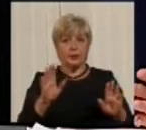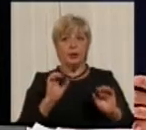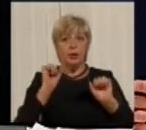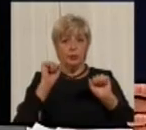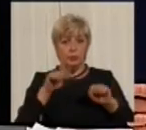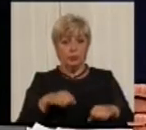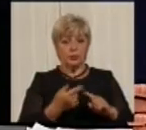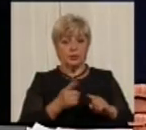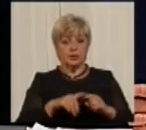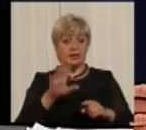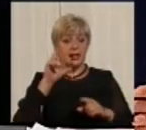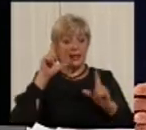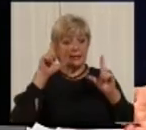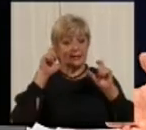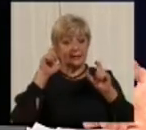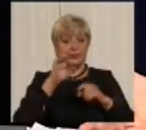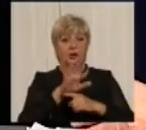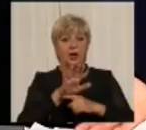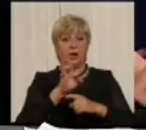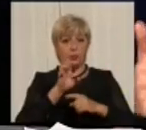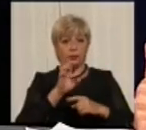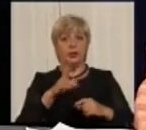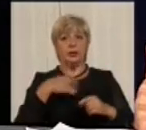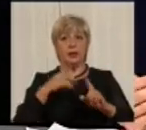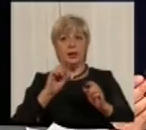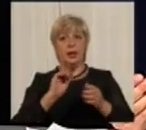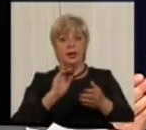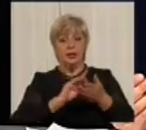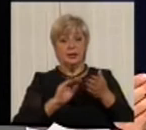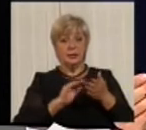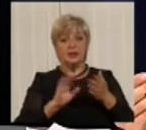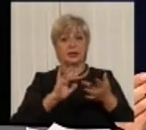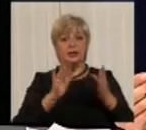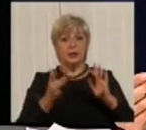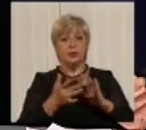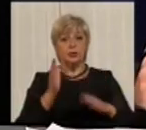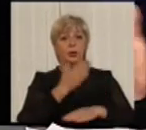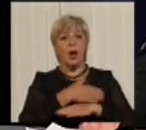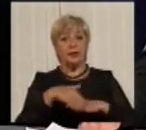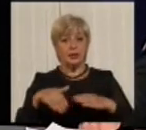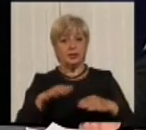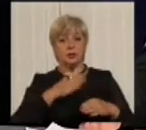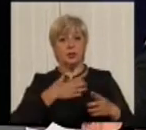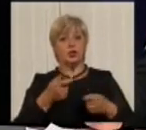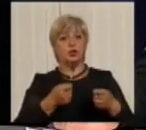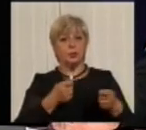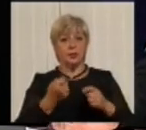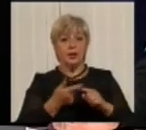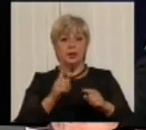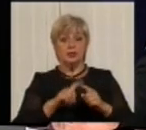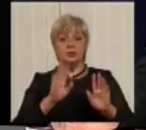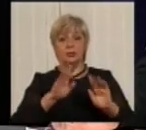вони можуть це сфотографувати і передати, написати на електронну адресу нашого управління. Це буде передано до